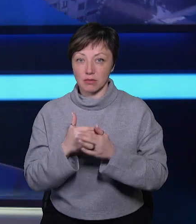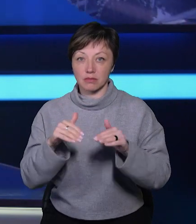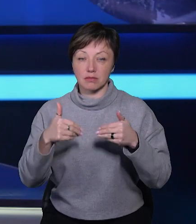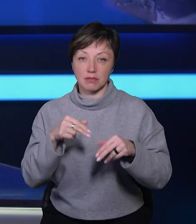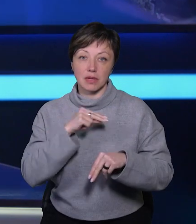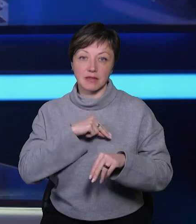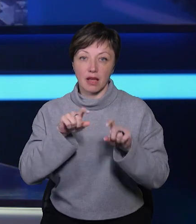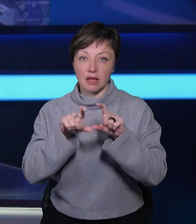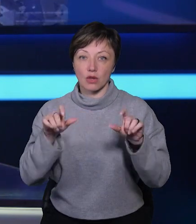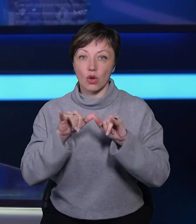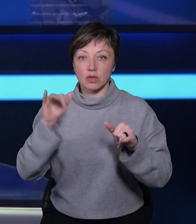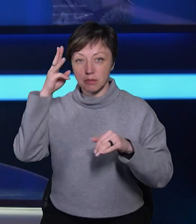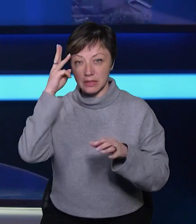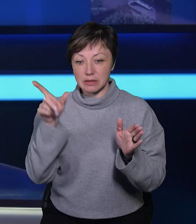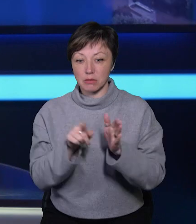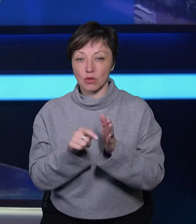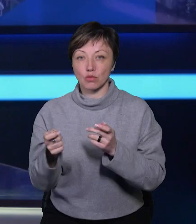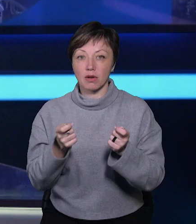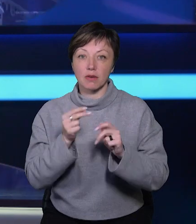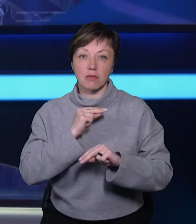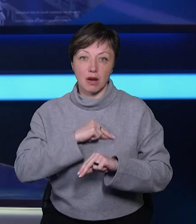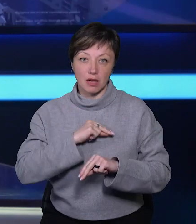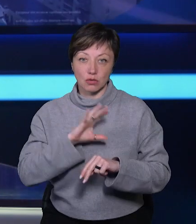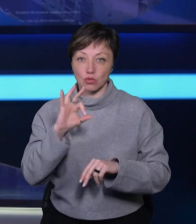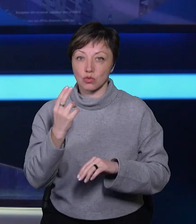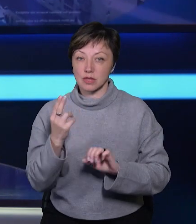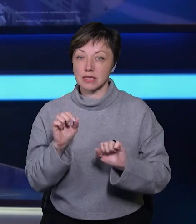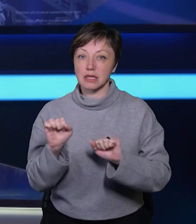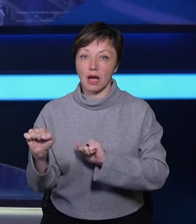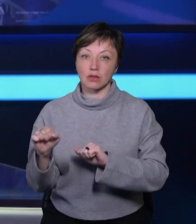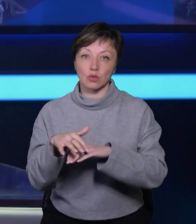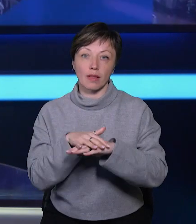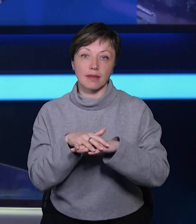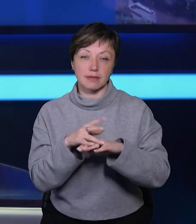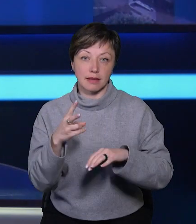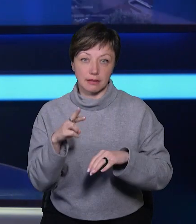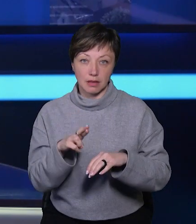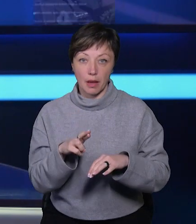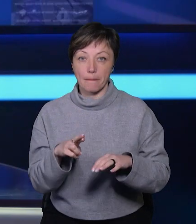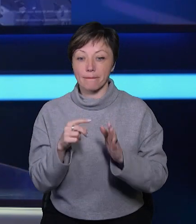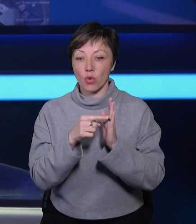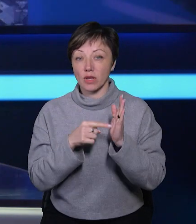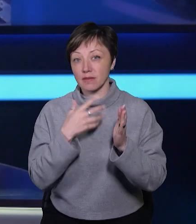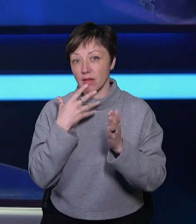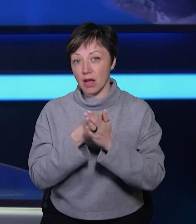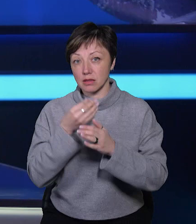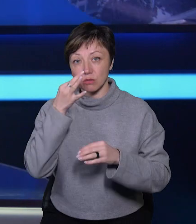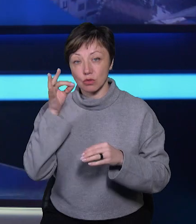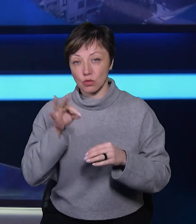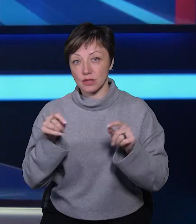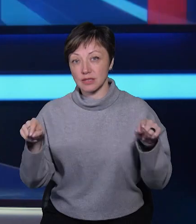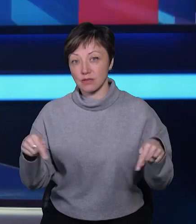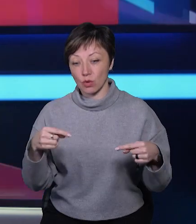Агенції розвитку Хмельницького спільно з управлінням праці та соціального захисту населення. Поділитися власним досвідом зі